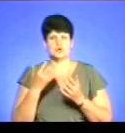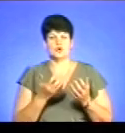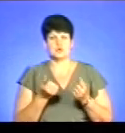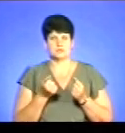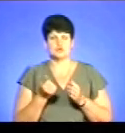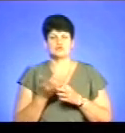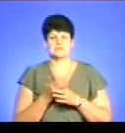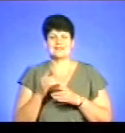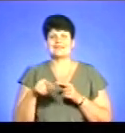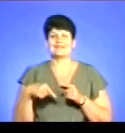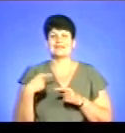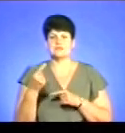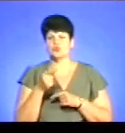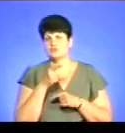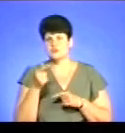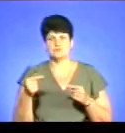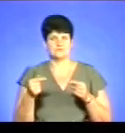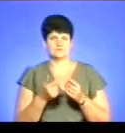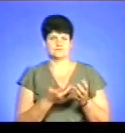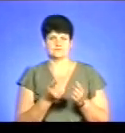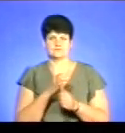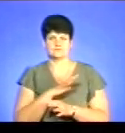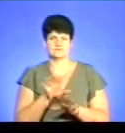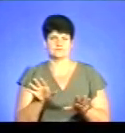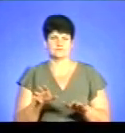субсидій на наступний сезон її не отримають.